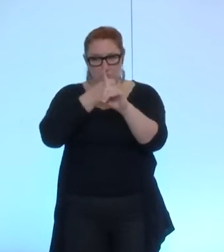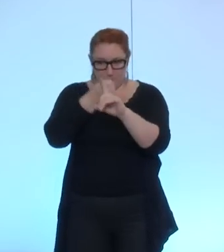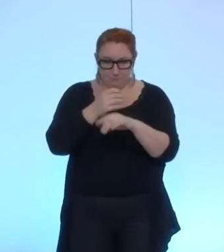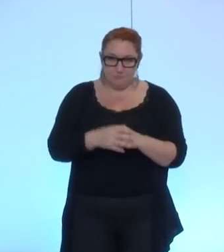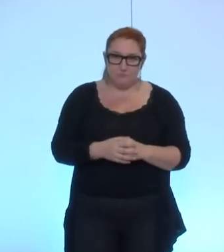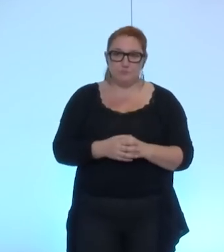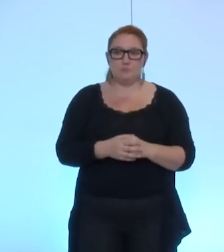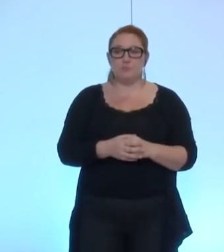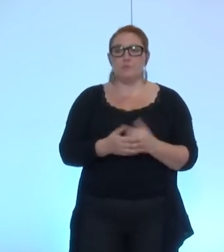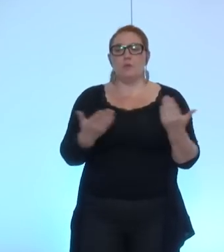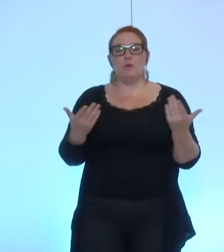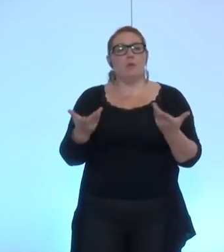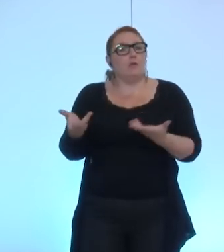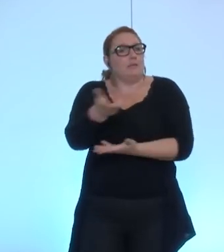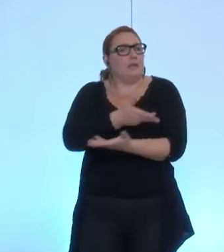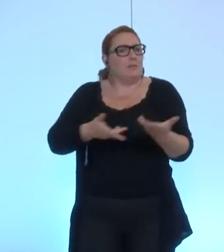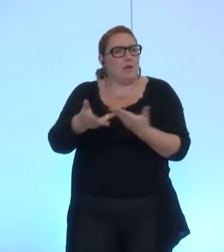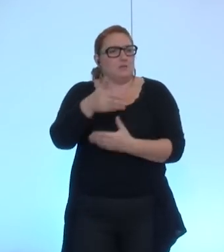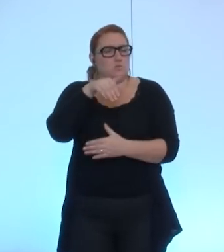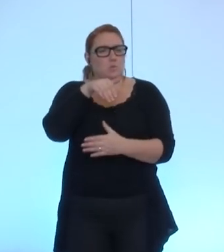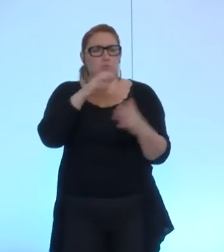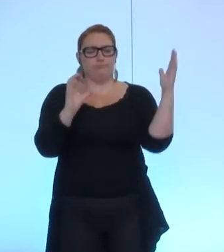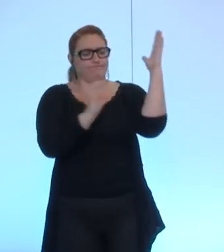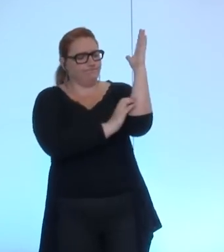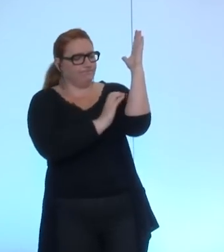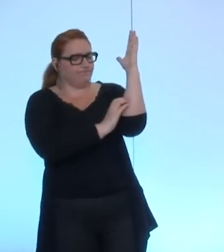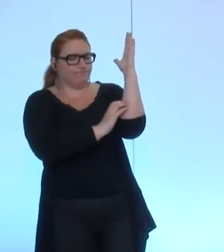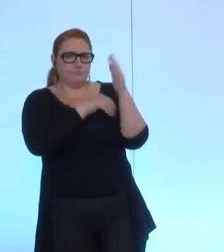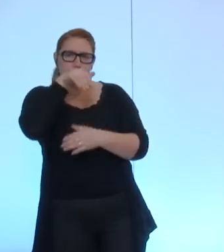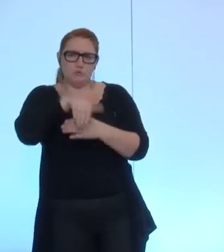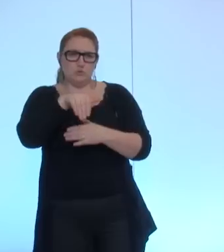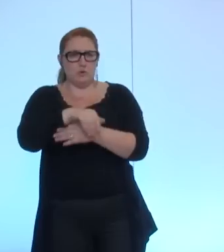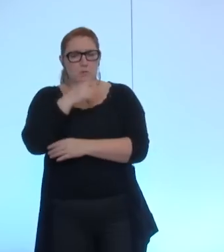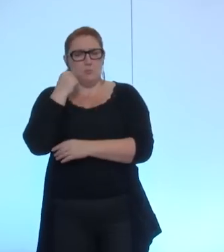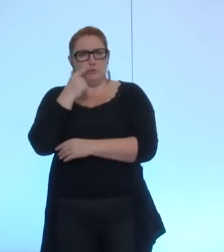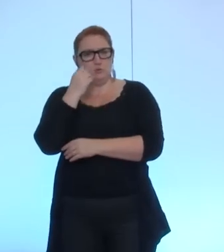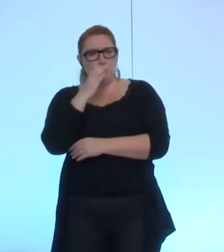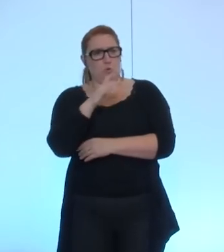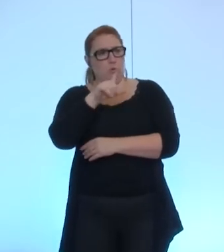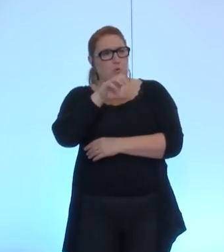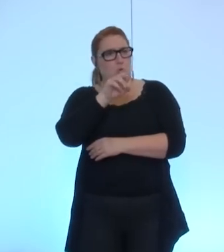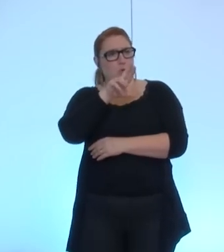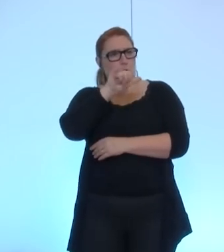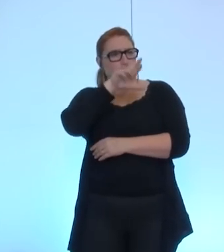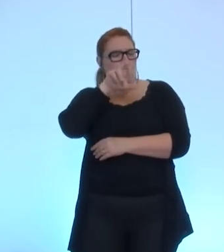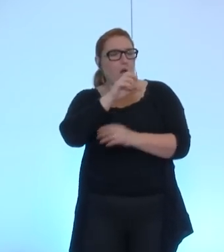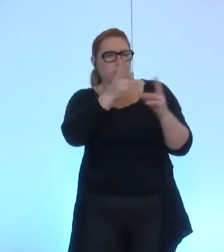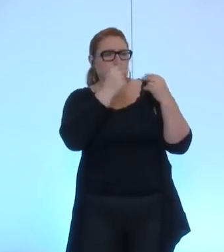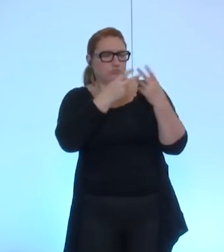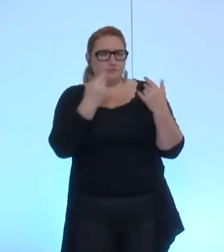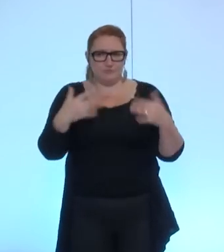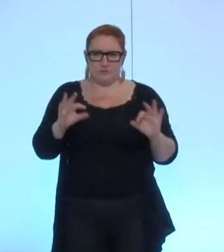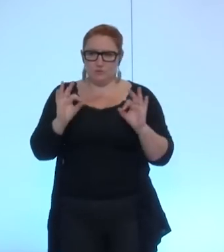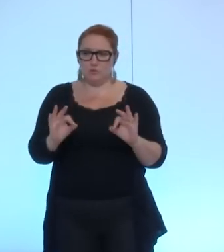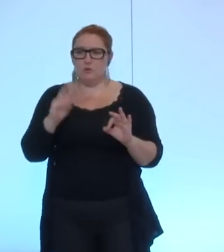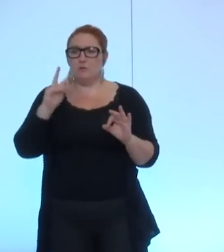délibération qui nous réunit ce soir, donc effectivement, Pascal Clouer l'a rapporté. Je ne reviendrai pas sur